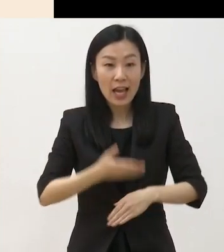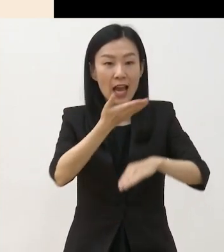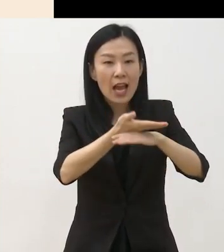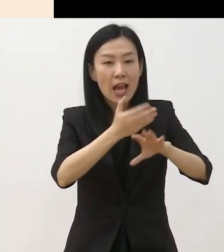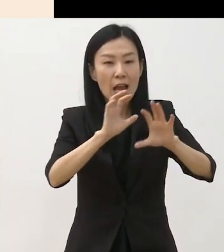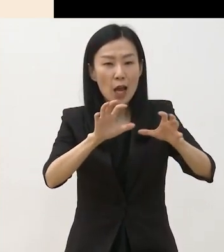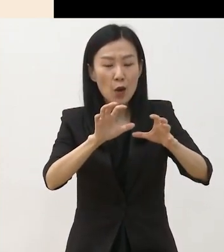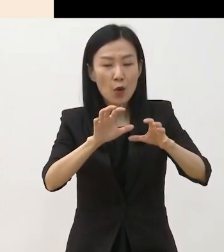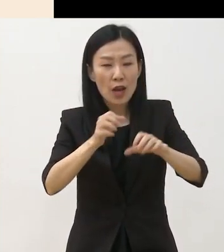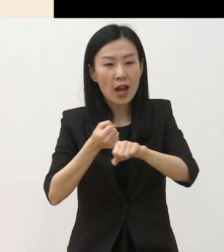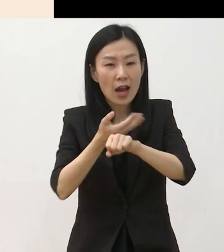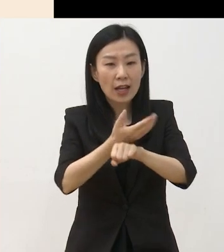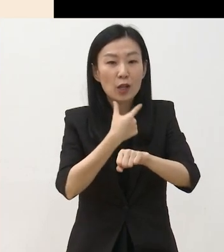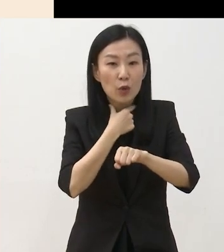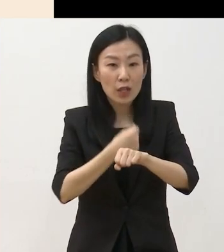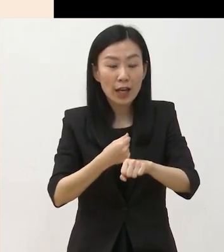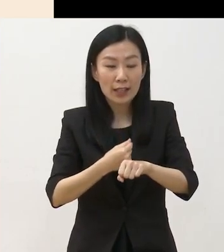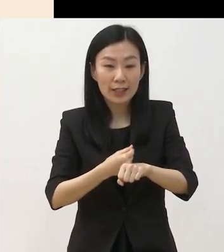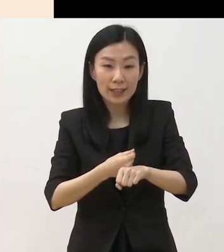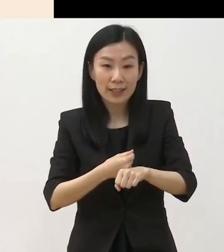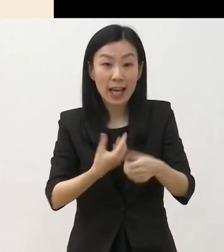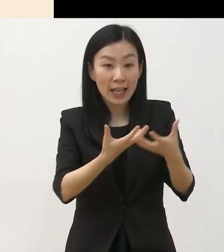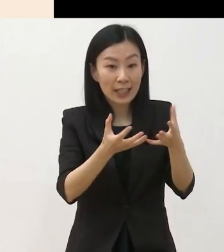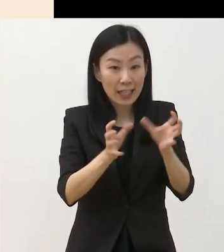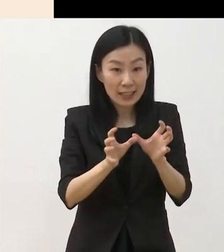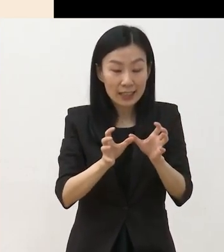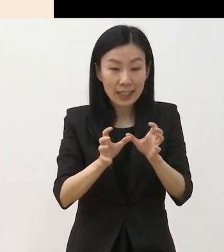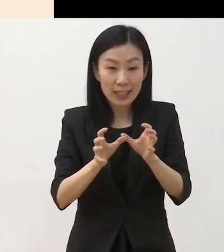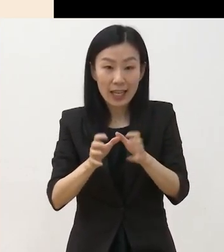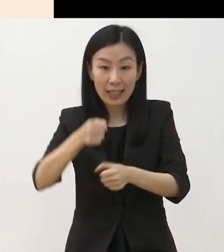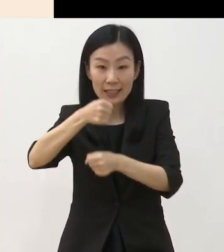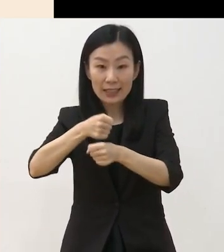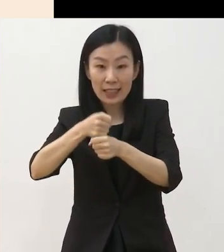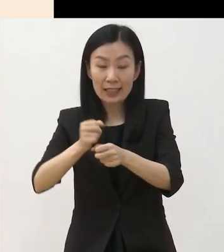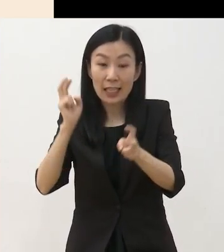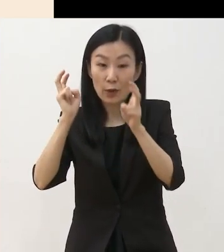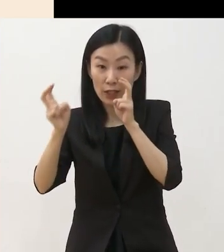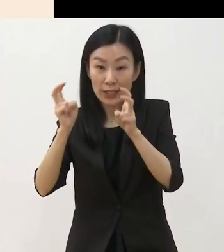진출을 추진 중인 공연 단체나 제작사는 신청이 가능합니다